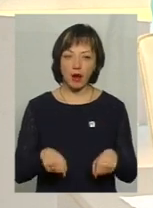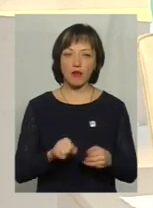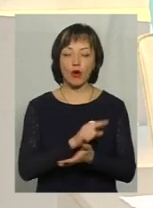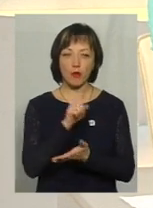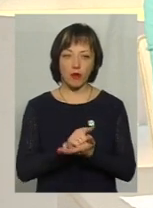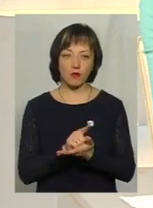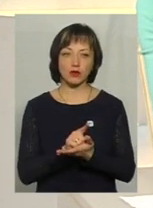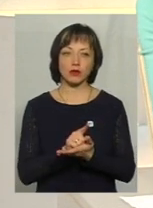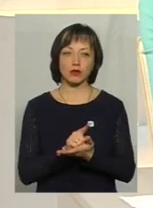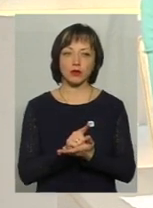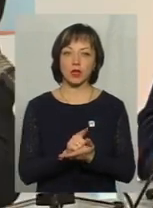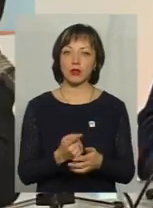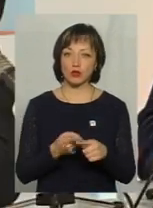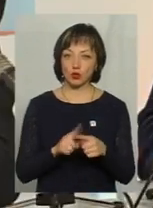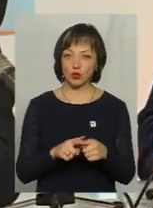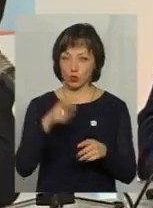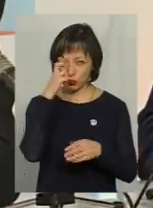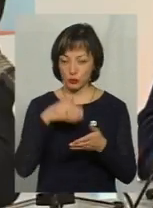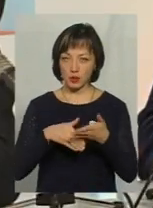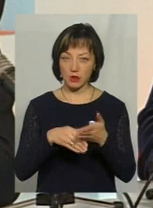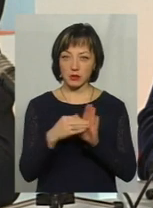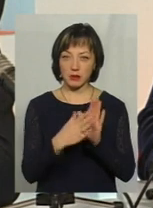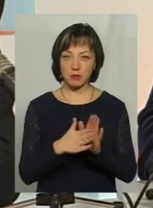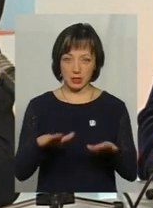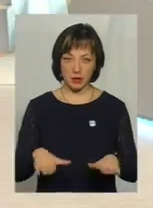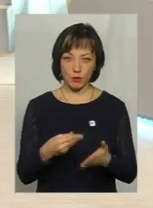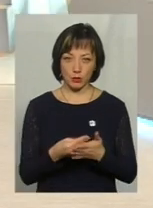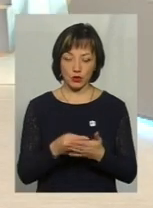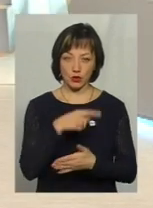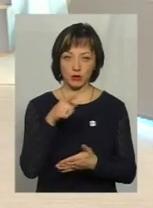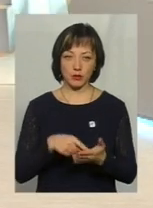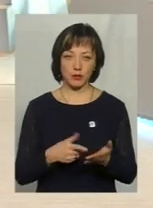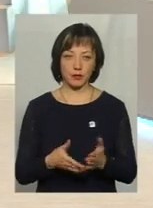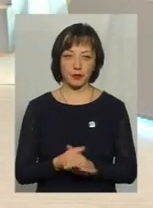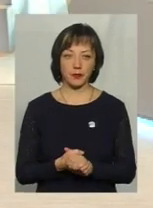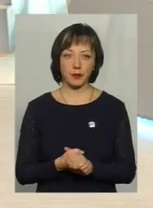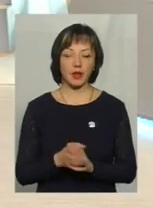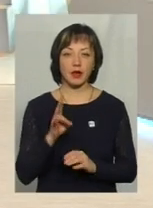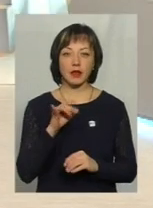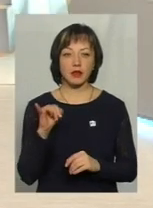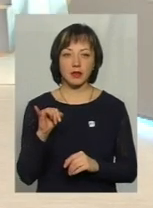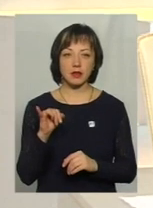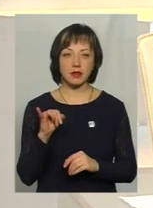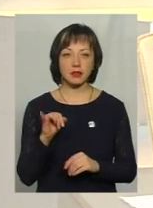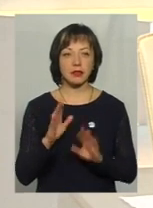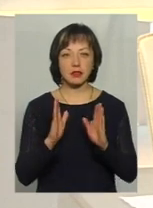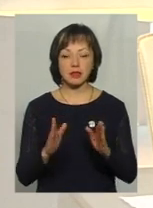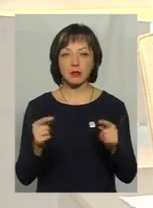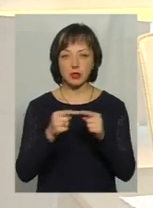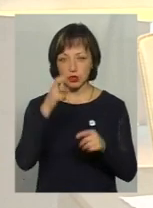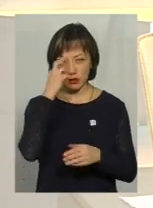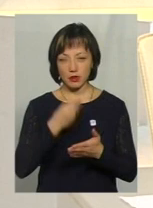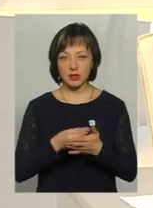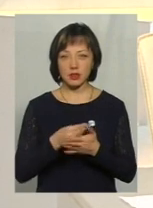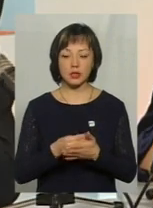обов'язок, тому що цю субсидію призначається з місцевого бюджету, чи ні, ці кошти йдуть? Чи саме з державного бюджету?